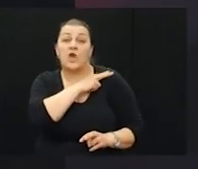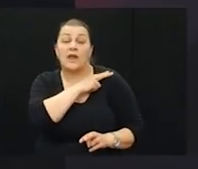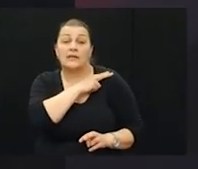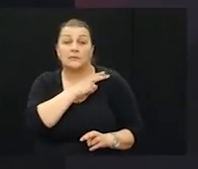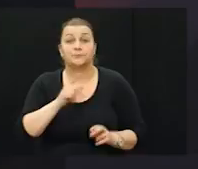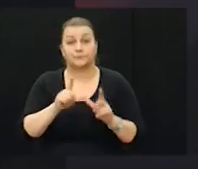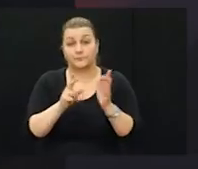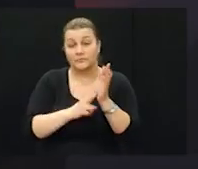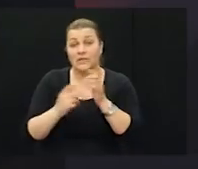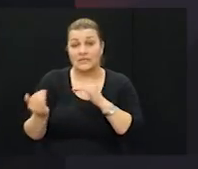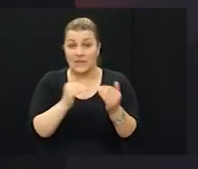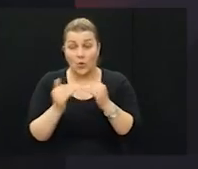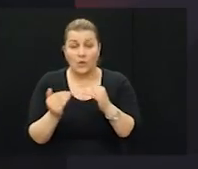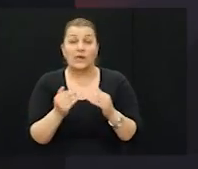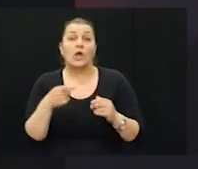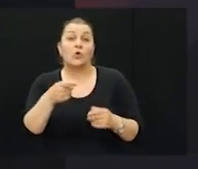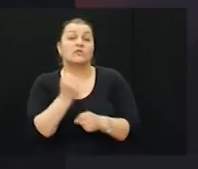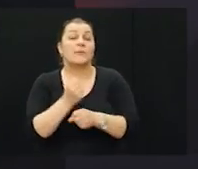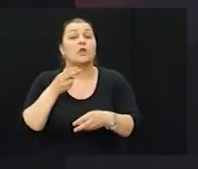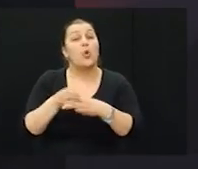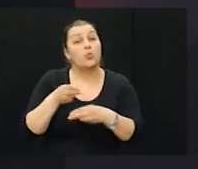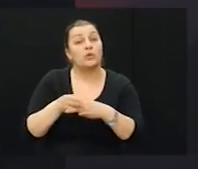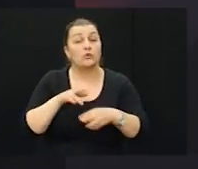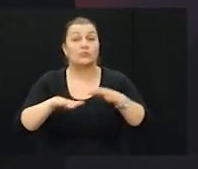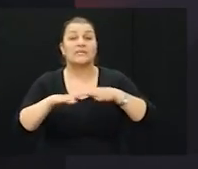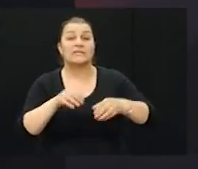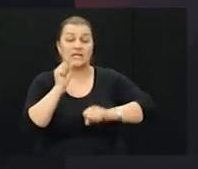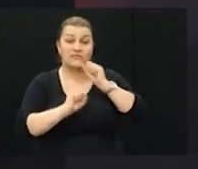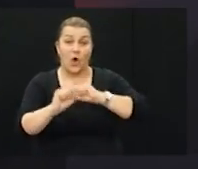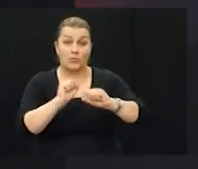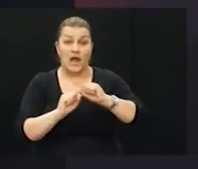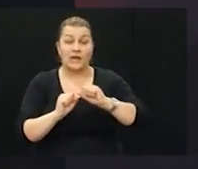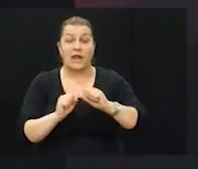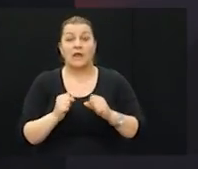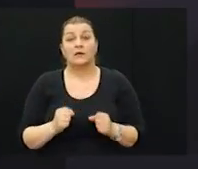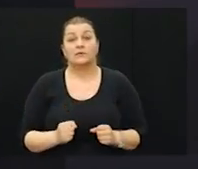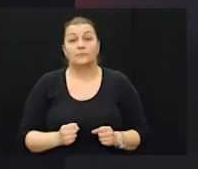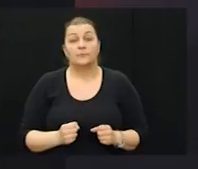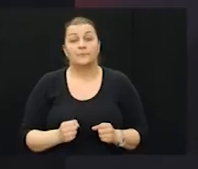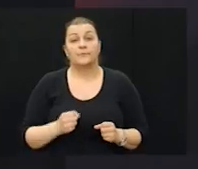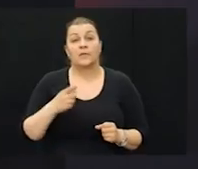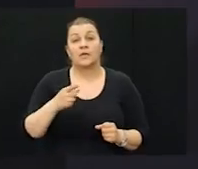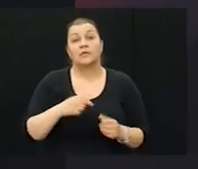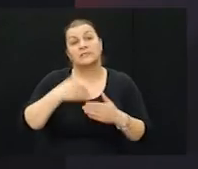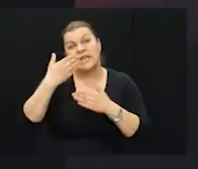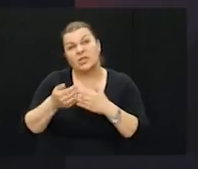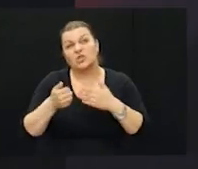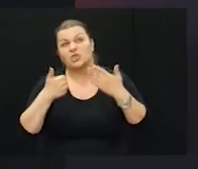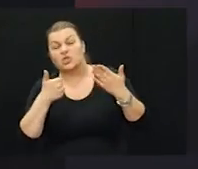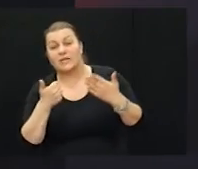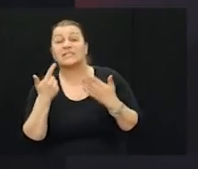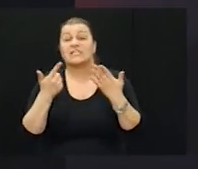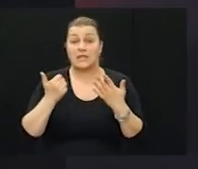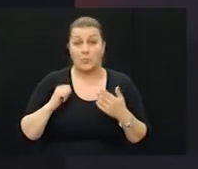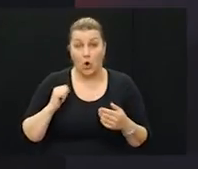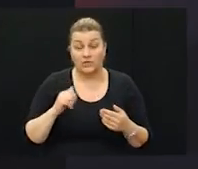sa Eze i UN i taj posao sam radio u uredu Ministarstva obrane za odnose sa Eze i UN sljedećih 6-7